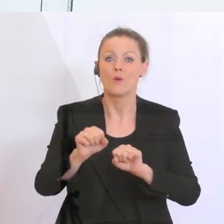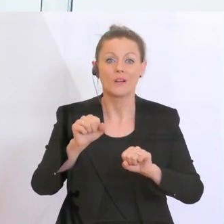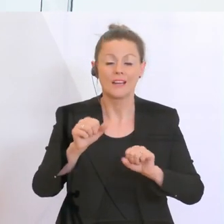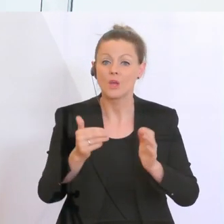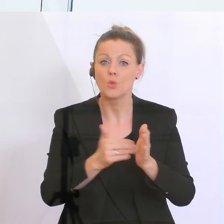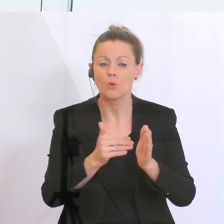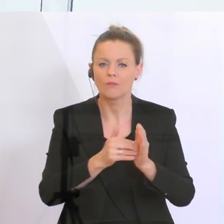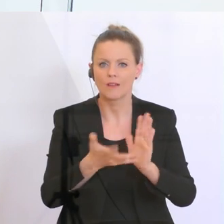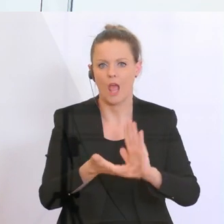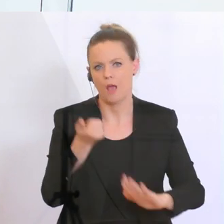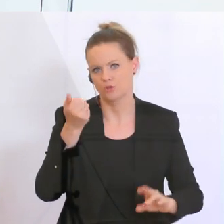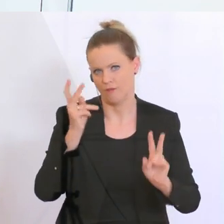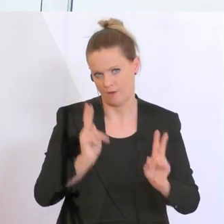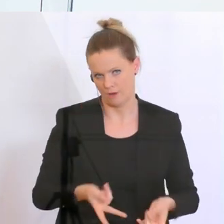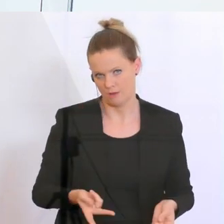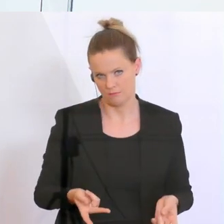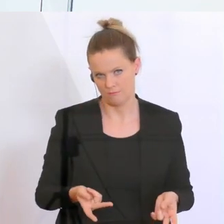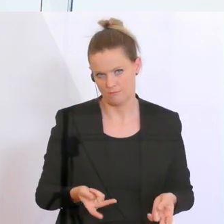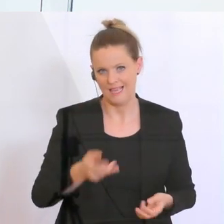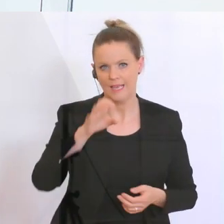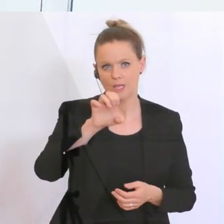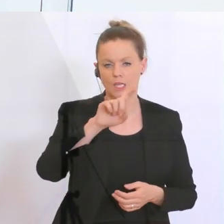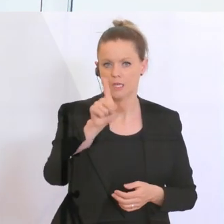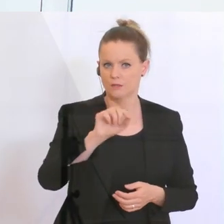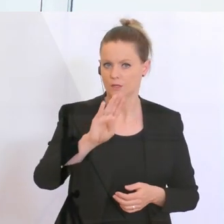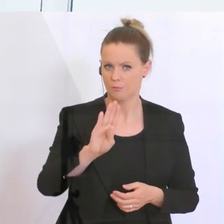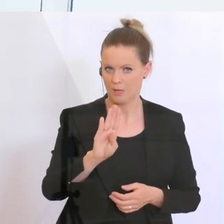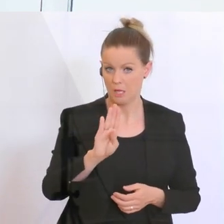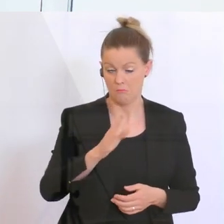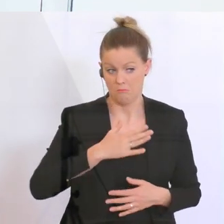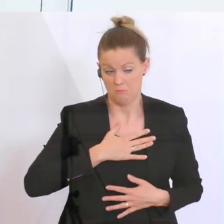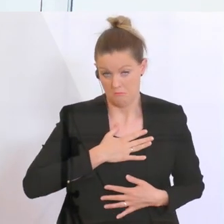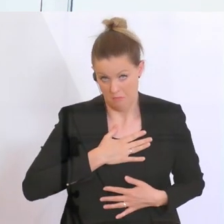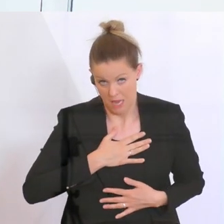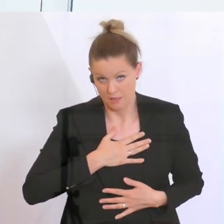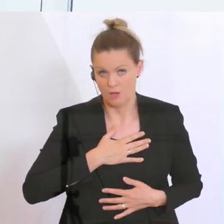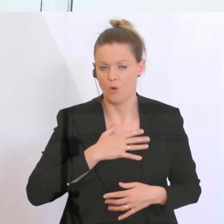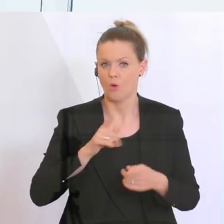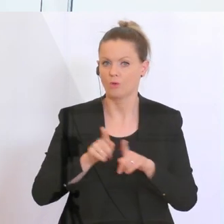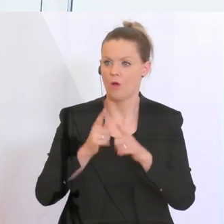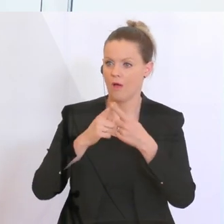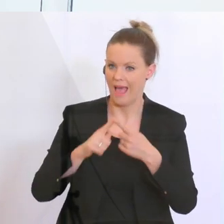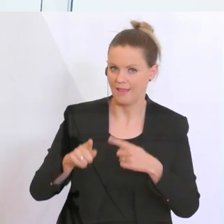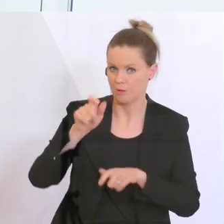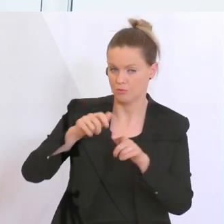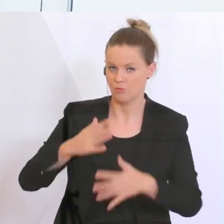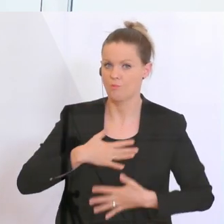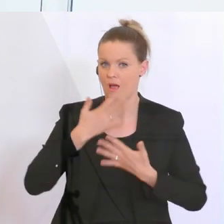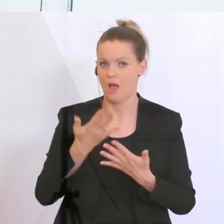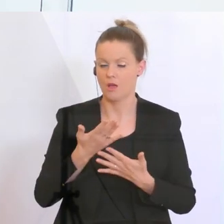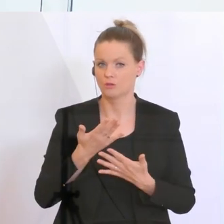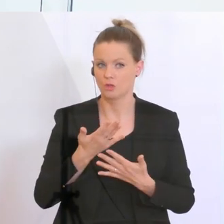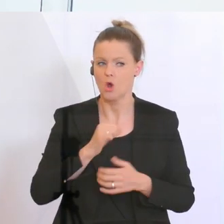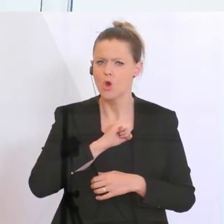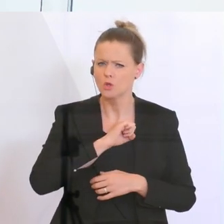notwendig ist. Und das hat die EZB zu meiner und auch zur Überraschung vielen sehr schnell und sehr unbürokratisch